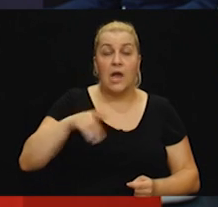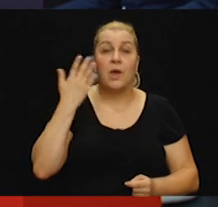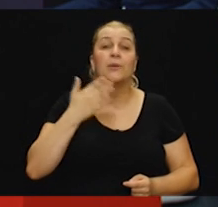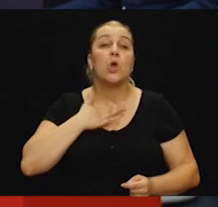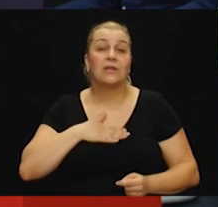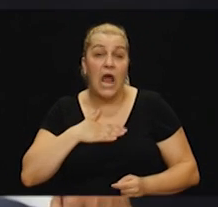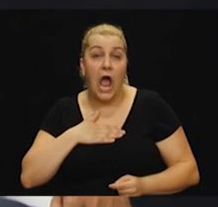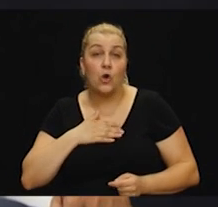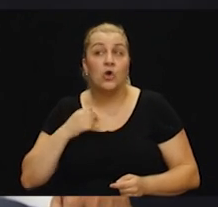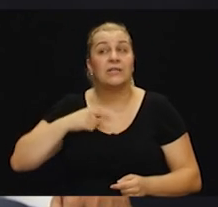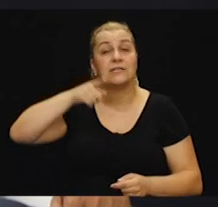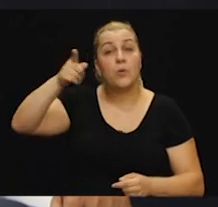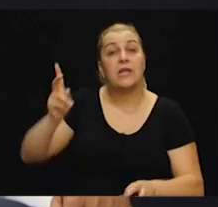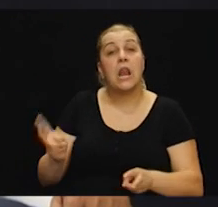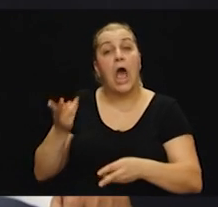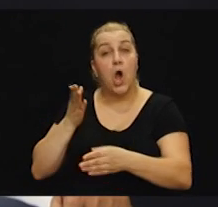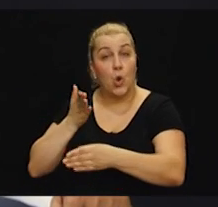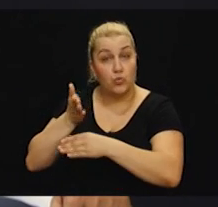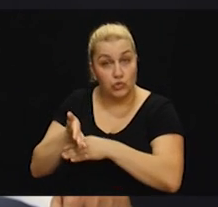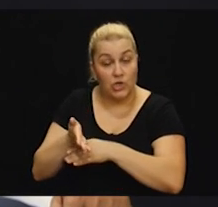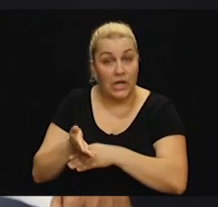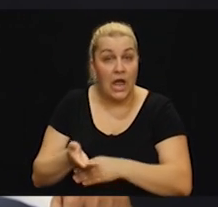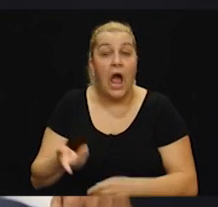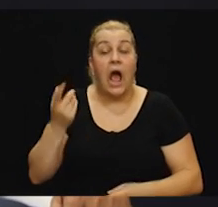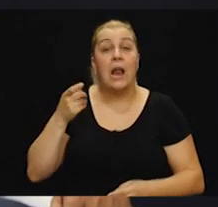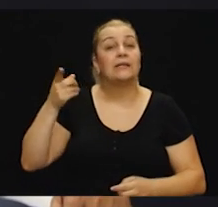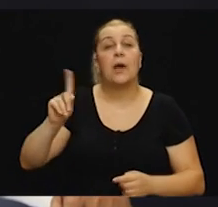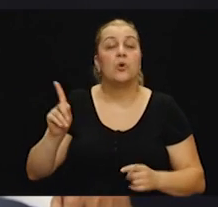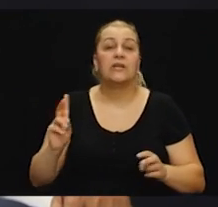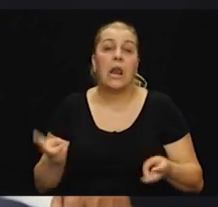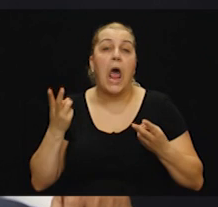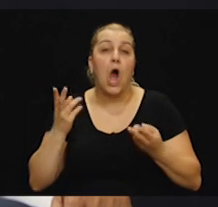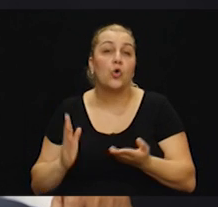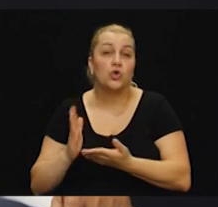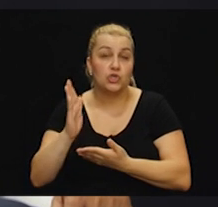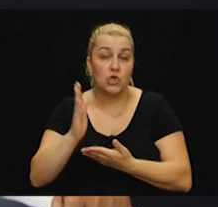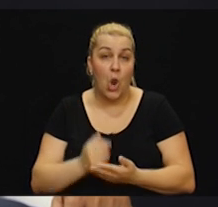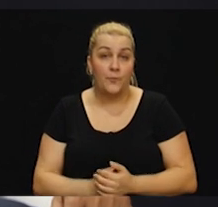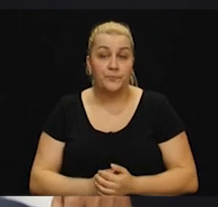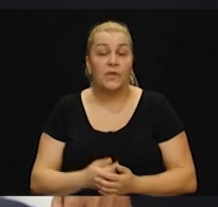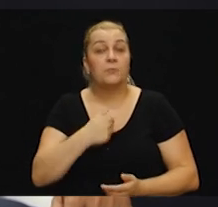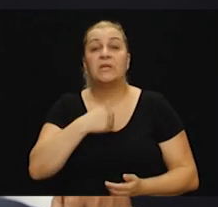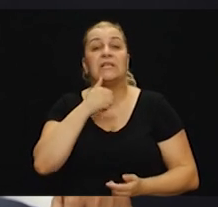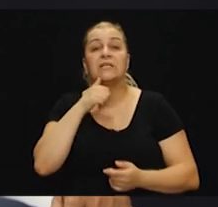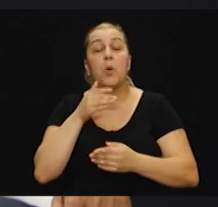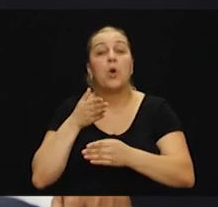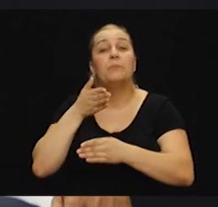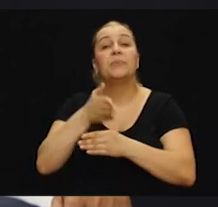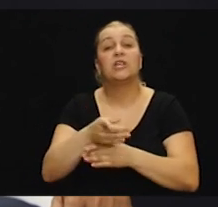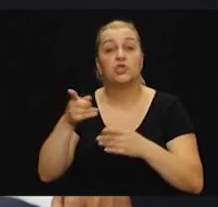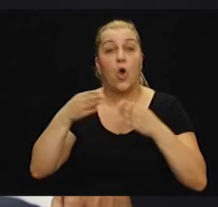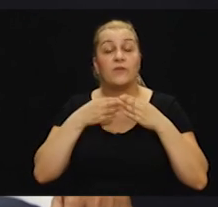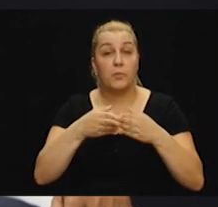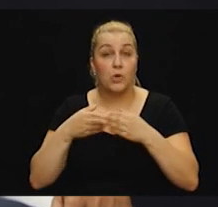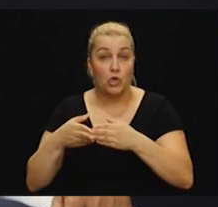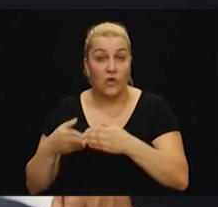drago da smo gori tako lako ušli, međutim, kod nas to baš doli i nije išlo tako lako, jer nismo mogli prići tim brodovima od